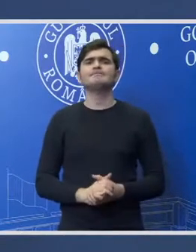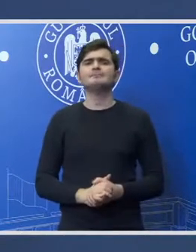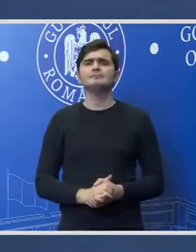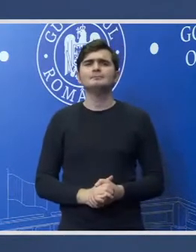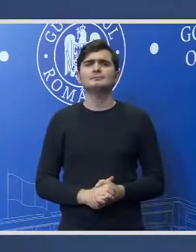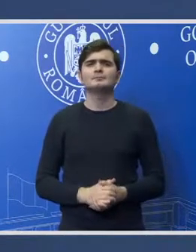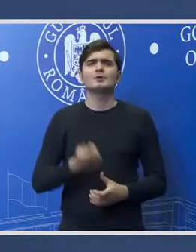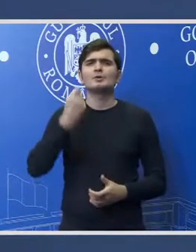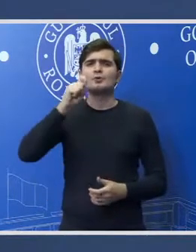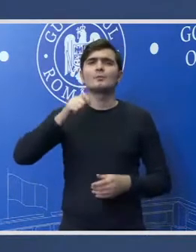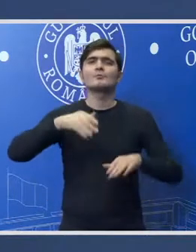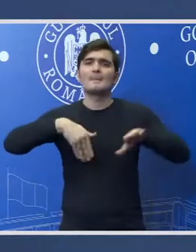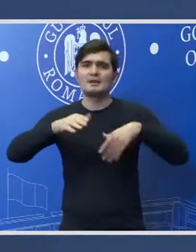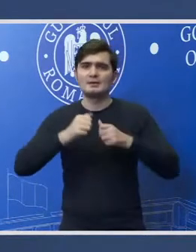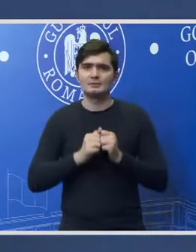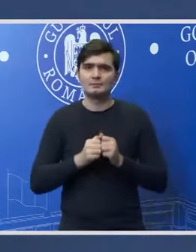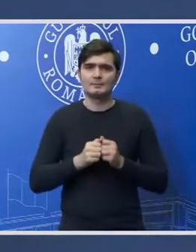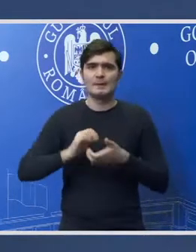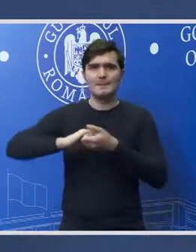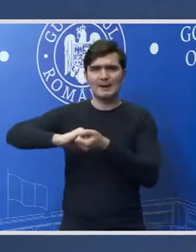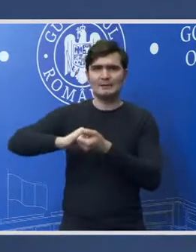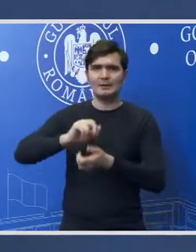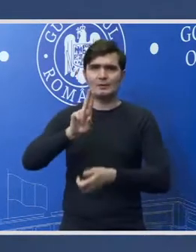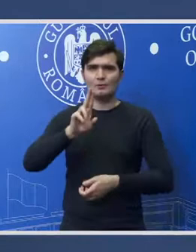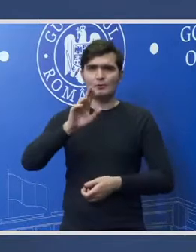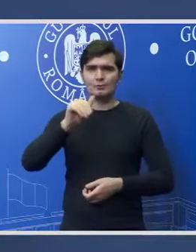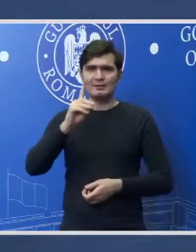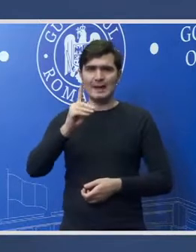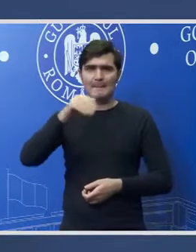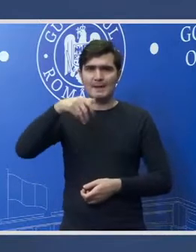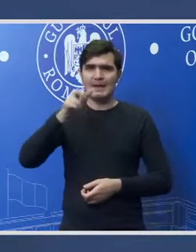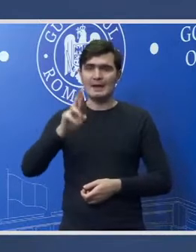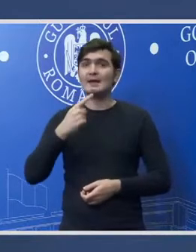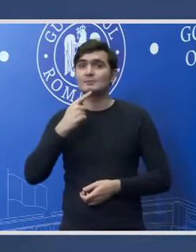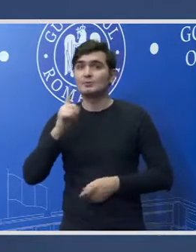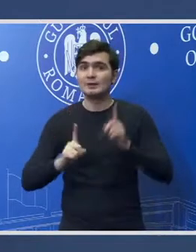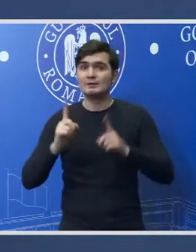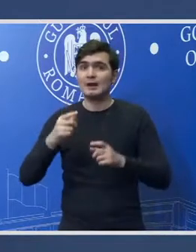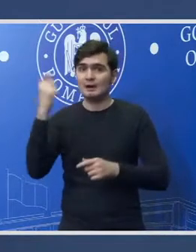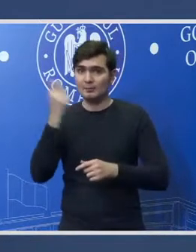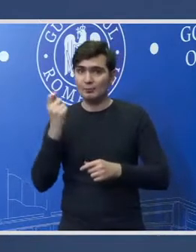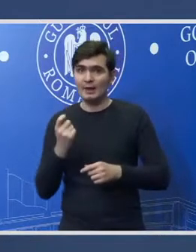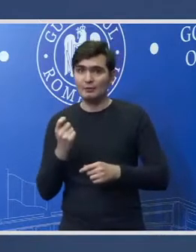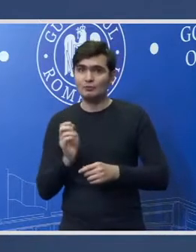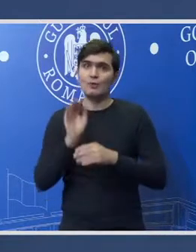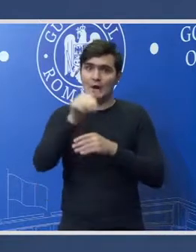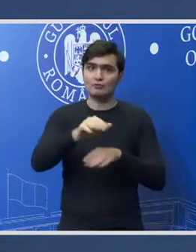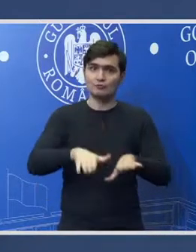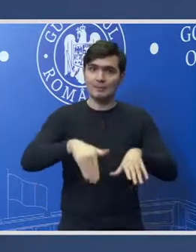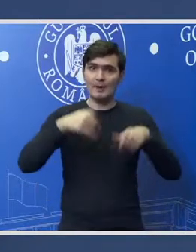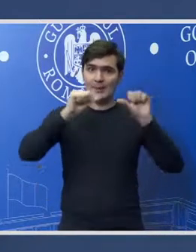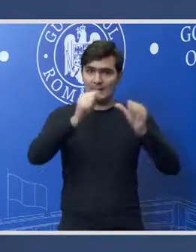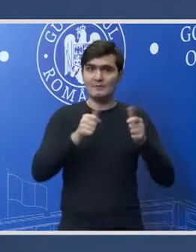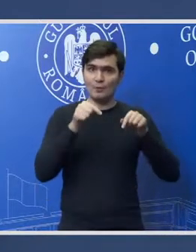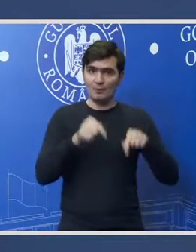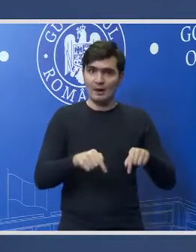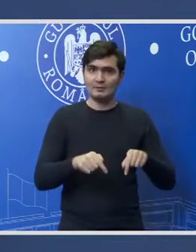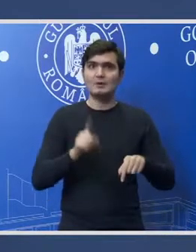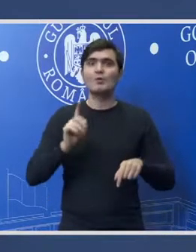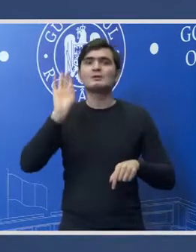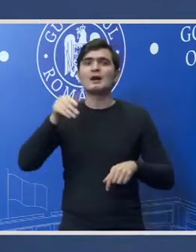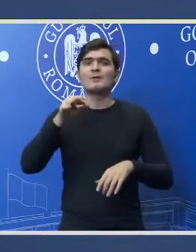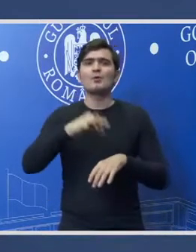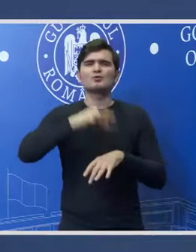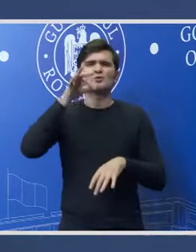Plus domnule ministru partenerii de la UDMR spuneau că dacă acest proiect ajunge în Parlament și rămâne în această formă va avea citez o